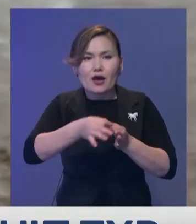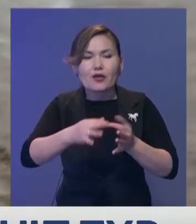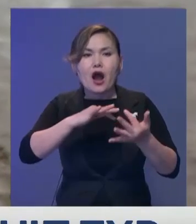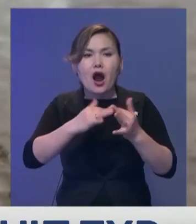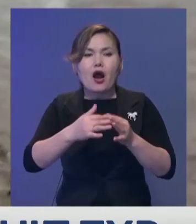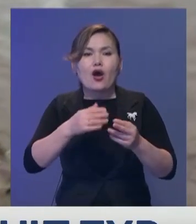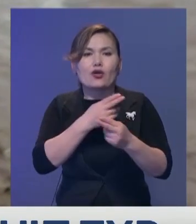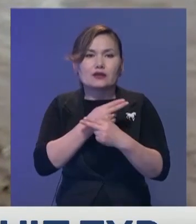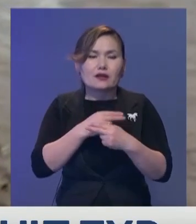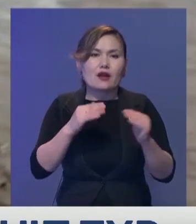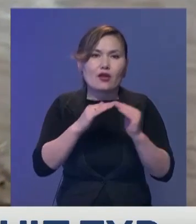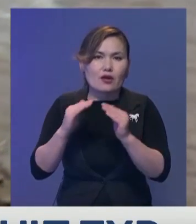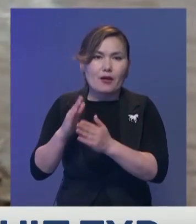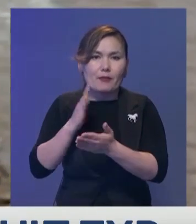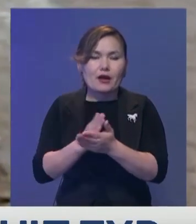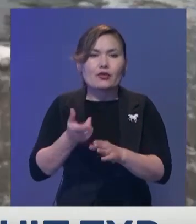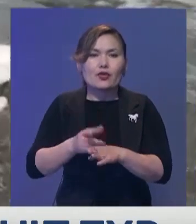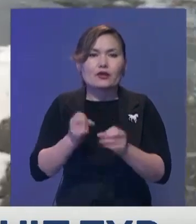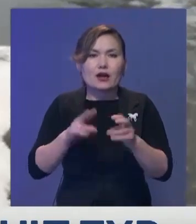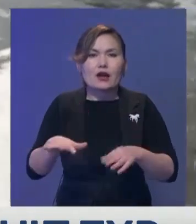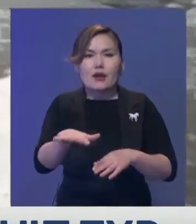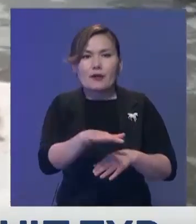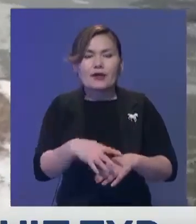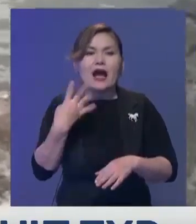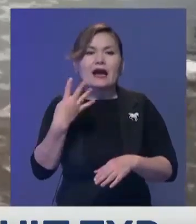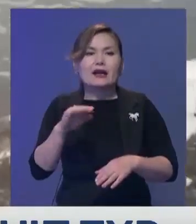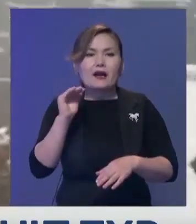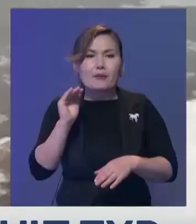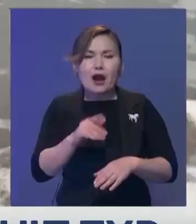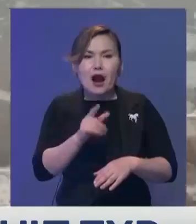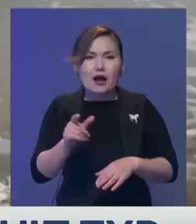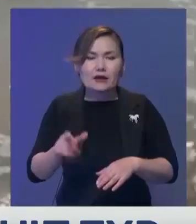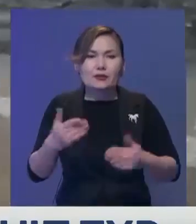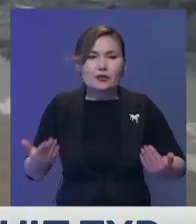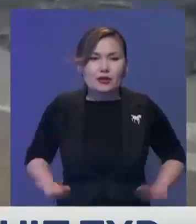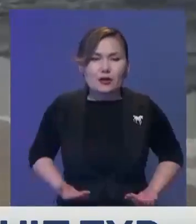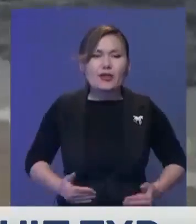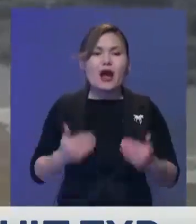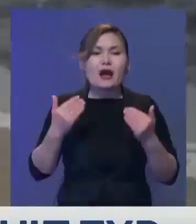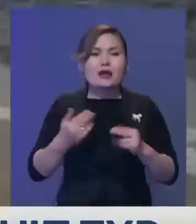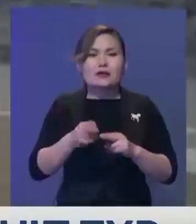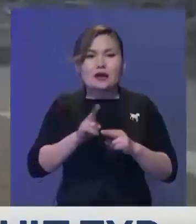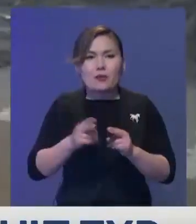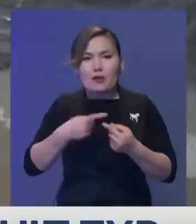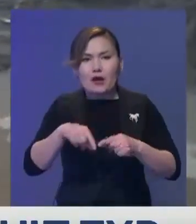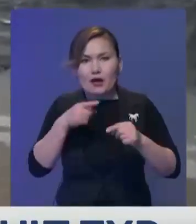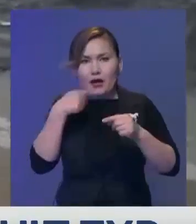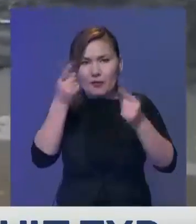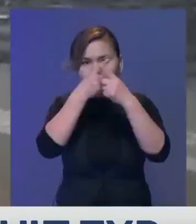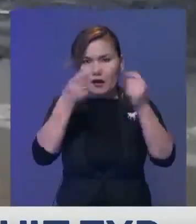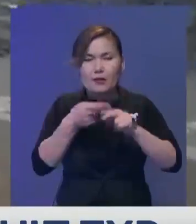ауылдар мен сая жайлар да бар. Қауіпті аймақтарда 40 мүмін астам адам тұрады. Қазір төтінше жағдайлар департаментінің